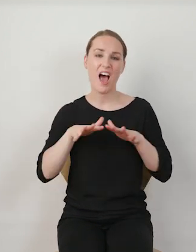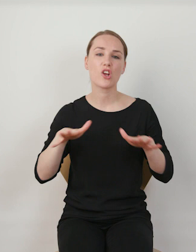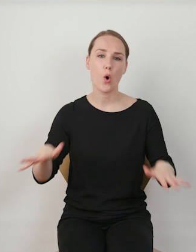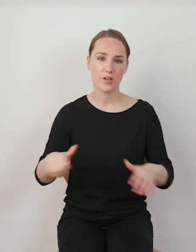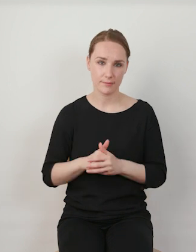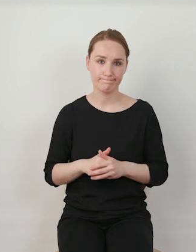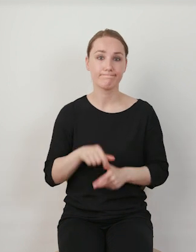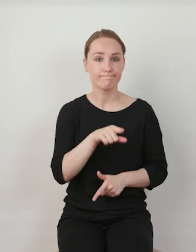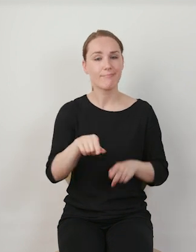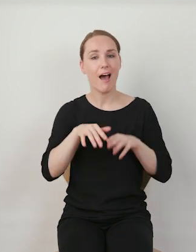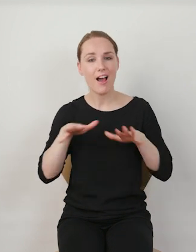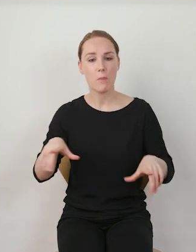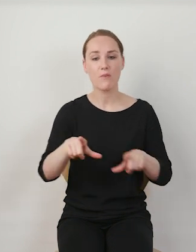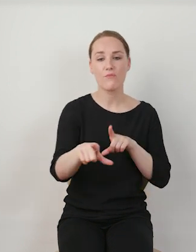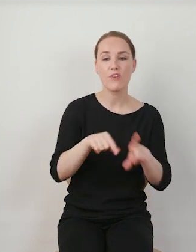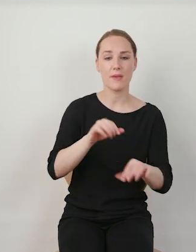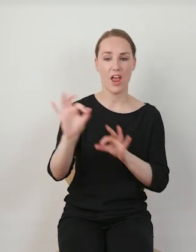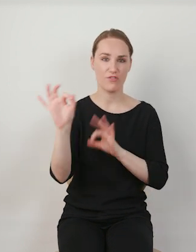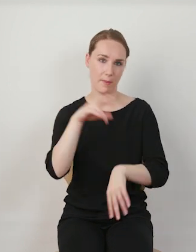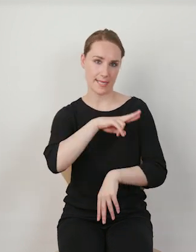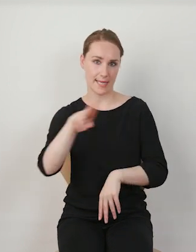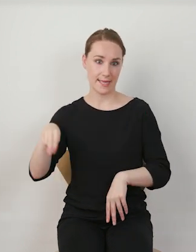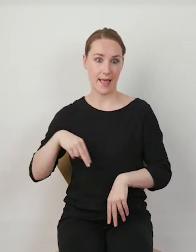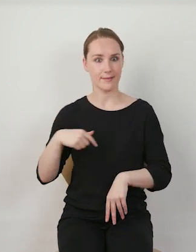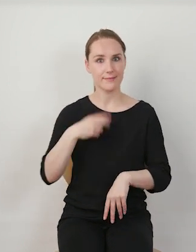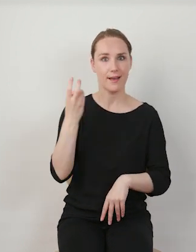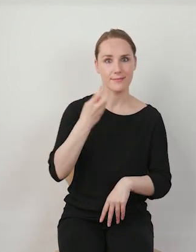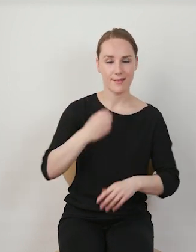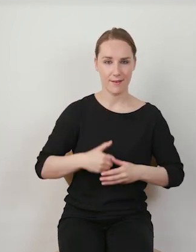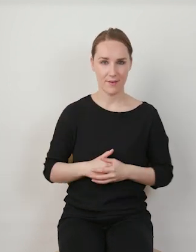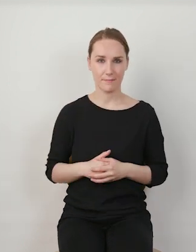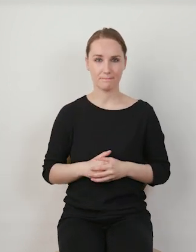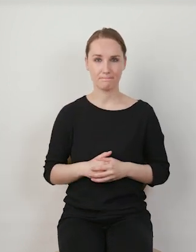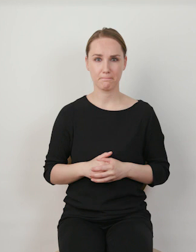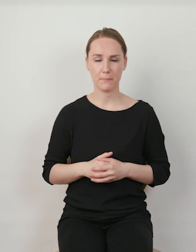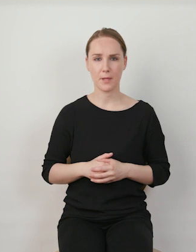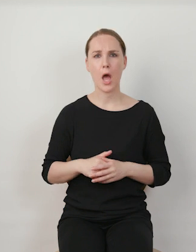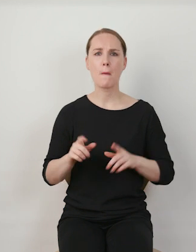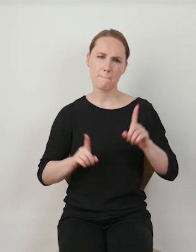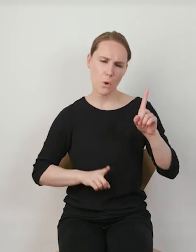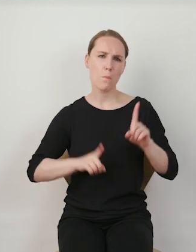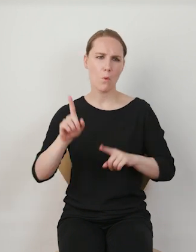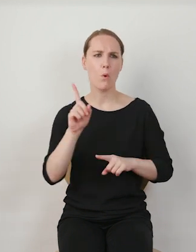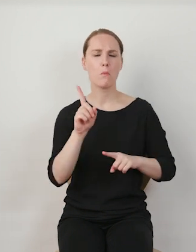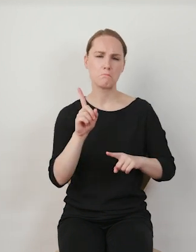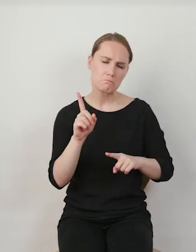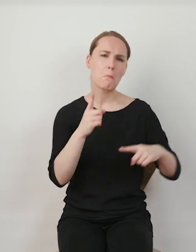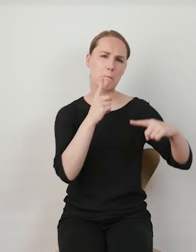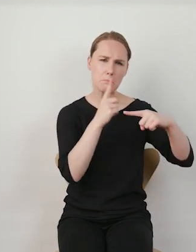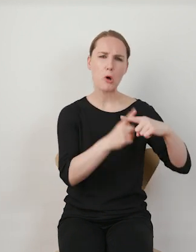to algorytmy wybierają dla nas informacje, które mogą nas zainteresować. Czasami to jest dość